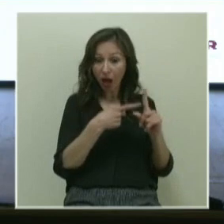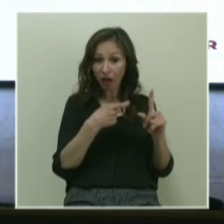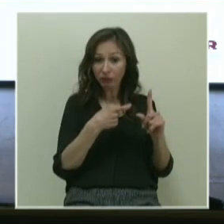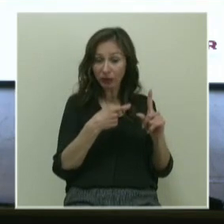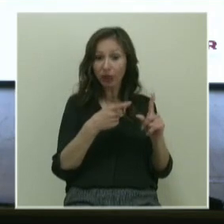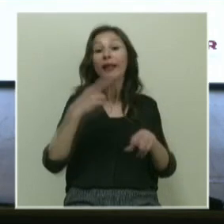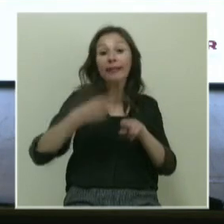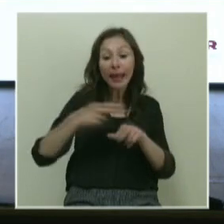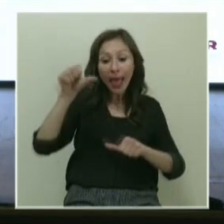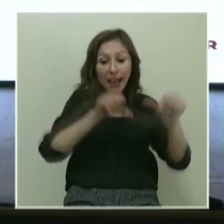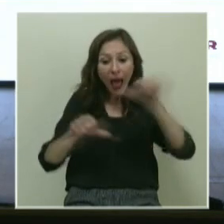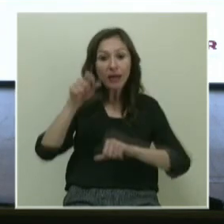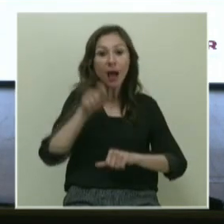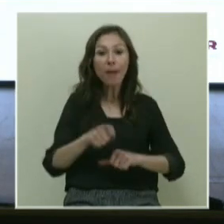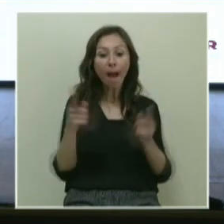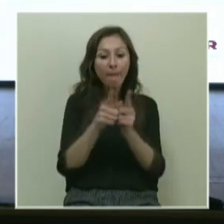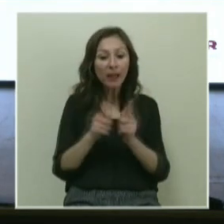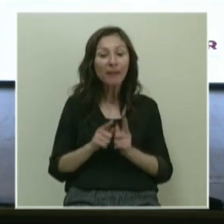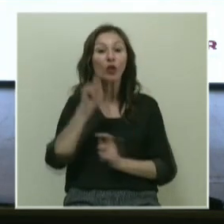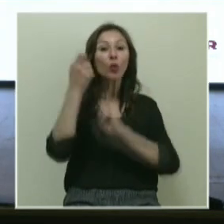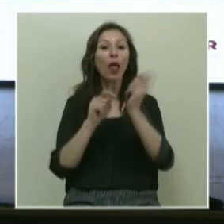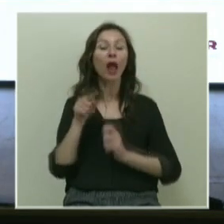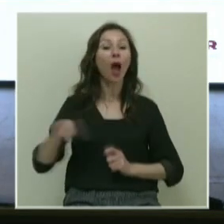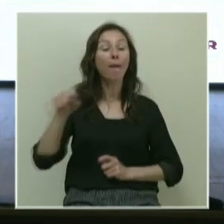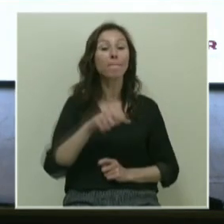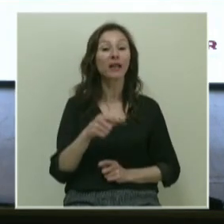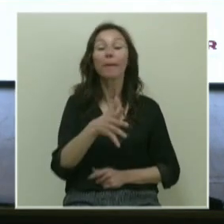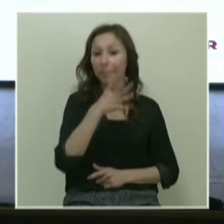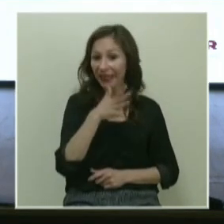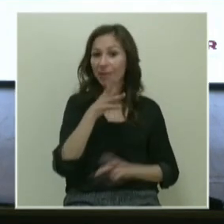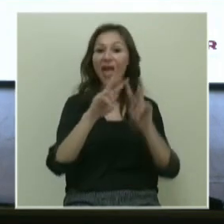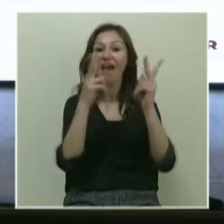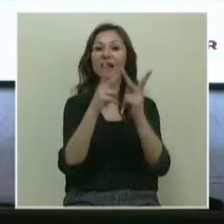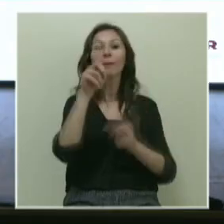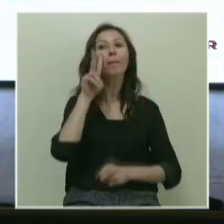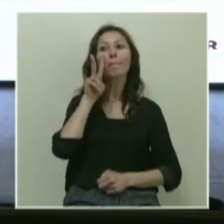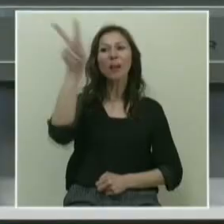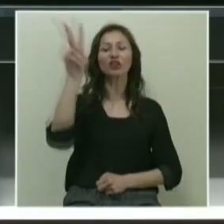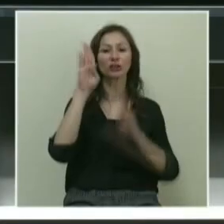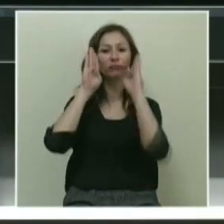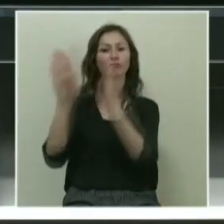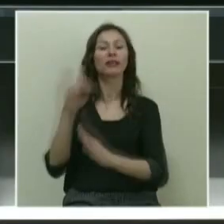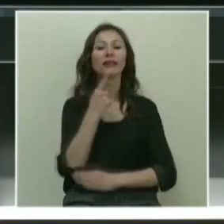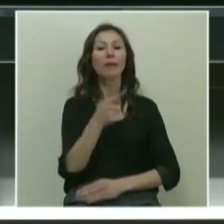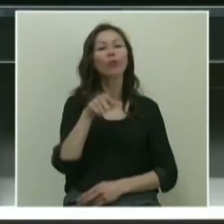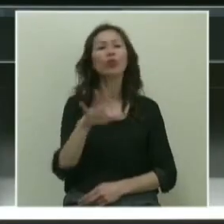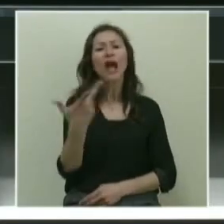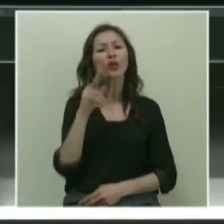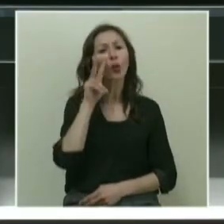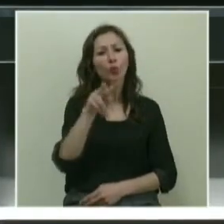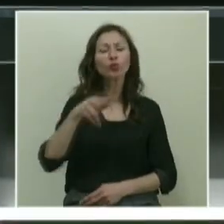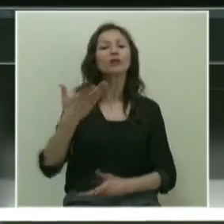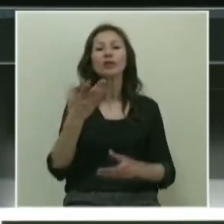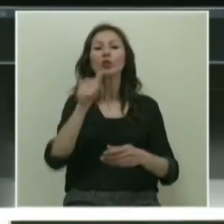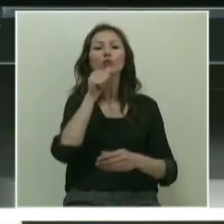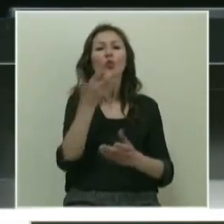deneyler yaparak, matematiği kullanarak mı? Bilim evrene bir bakış biçimidir. Bunu da nerede görürüz? Su